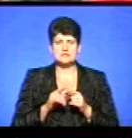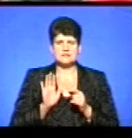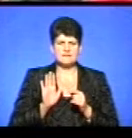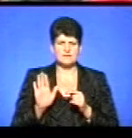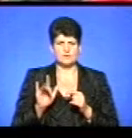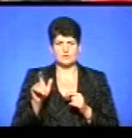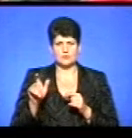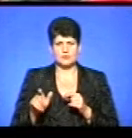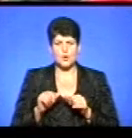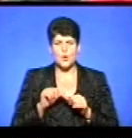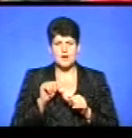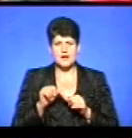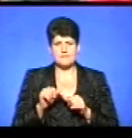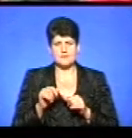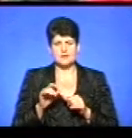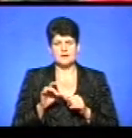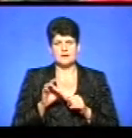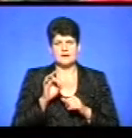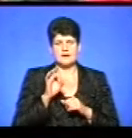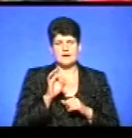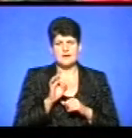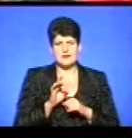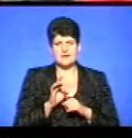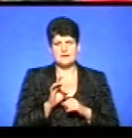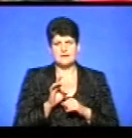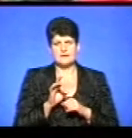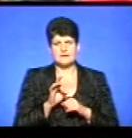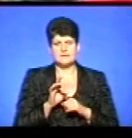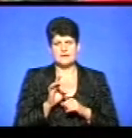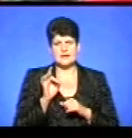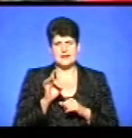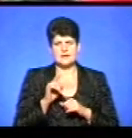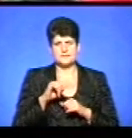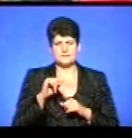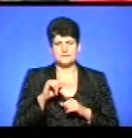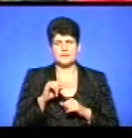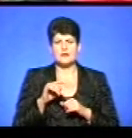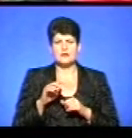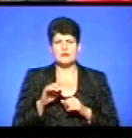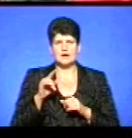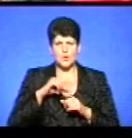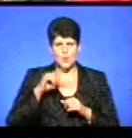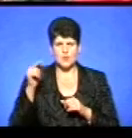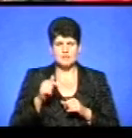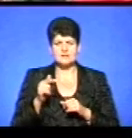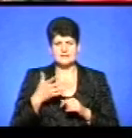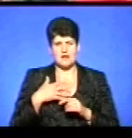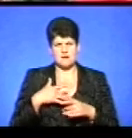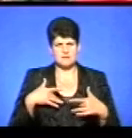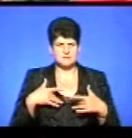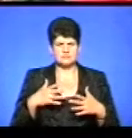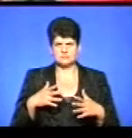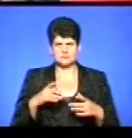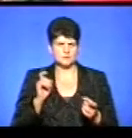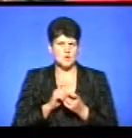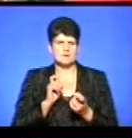Окремі літери. «Р» – гостро «Р» літера може вказувати на людину агресивну, конфліктну.